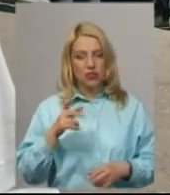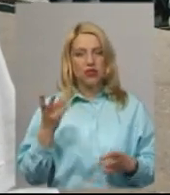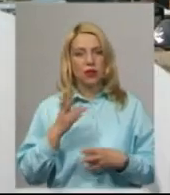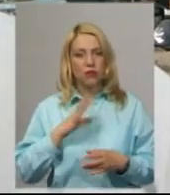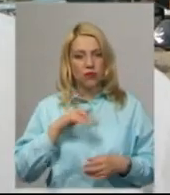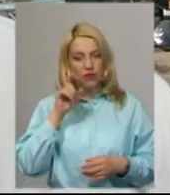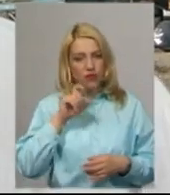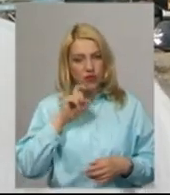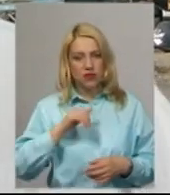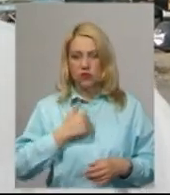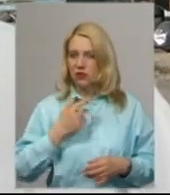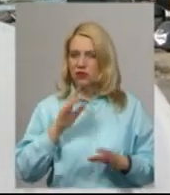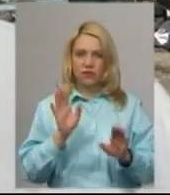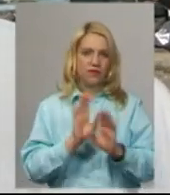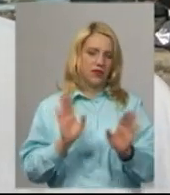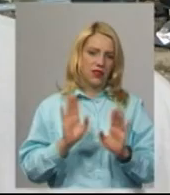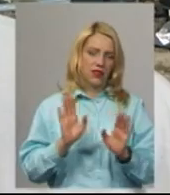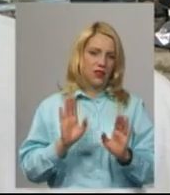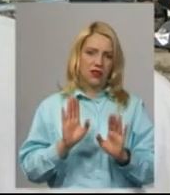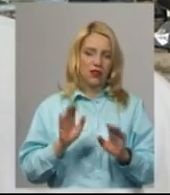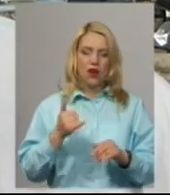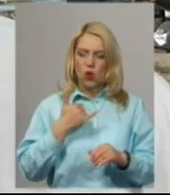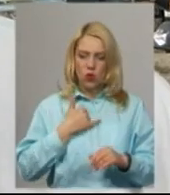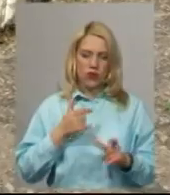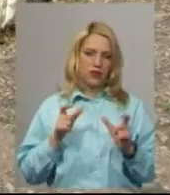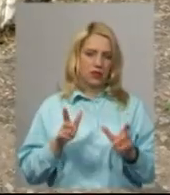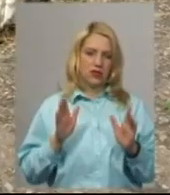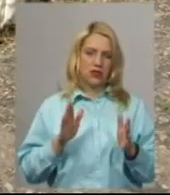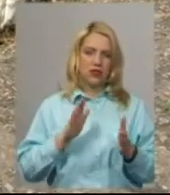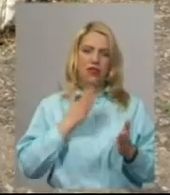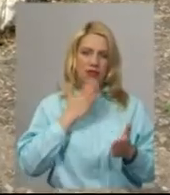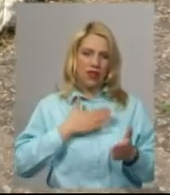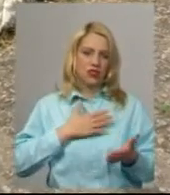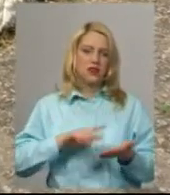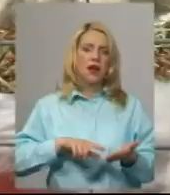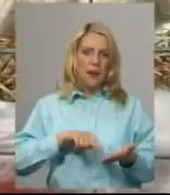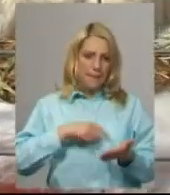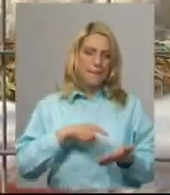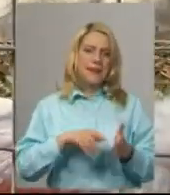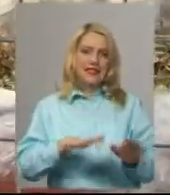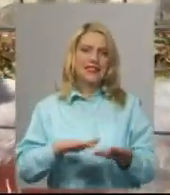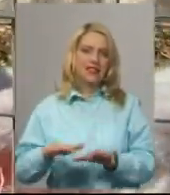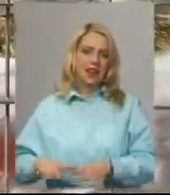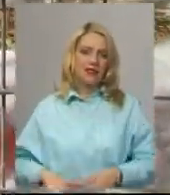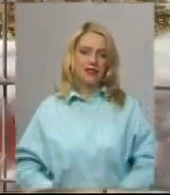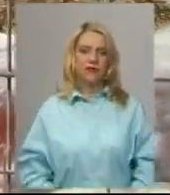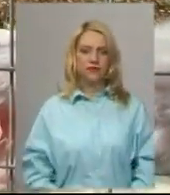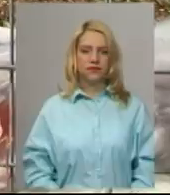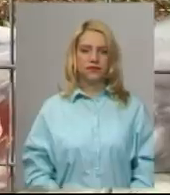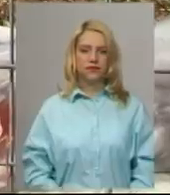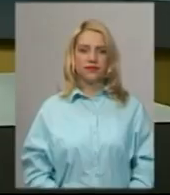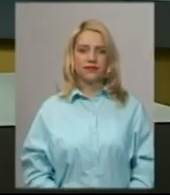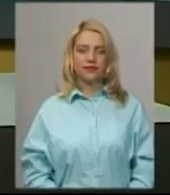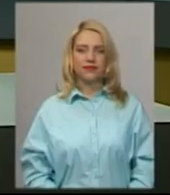з Вінниці, хотіли. В нас карантин, до нас сьогодні тільки приїжджають місцеві всі. Тетяна Ворожцова, Юрий Чорний. Новини на Суспільному. Хмельницький.